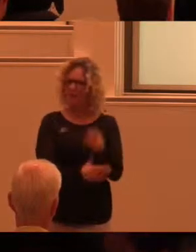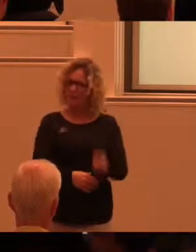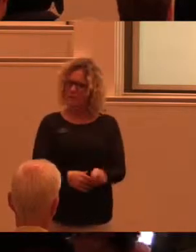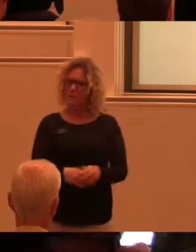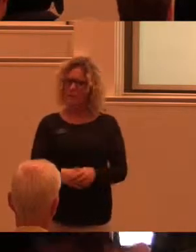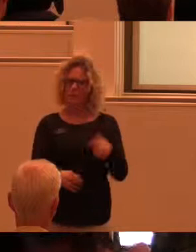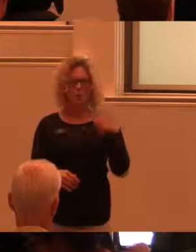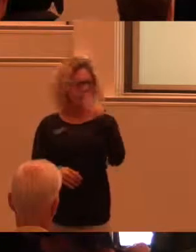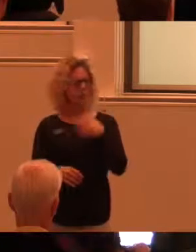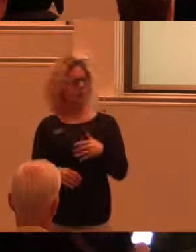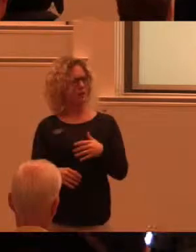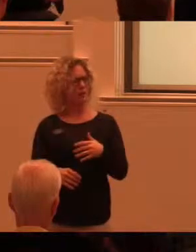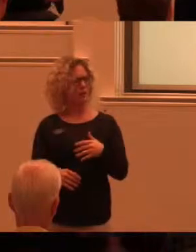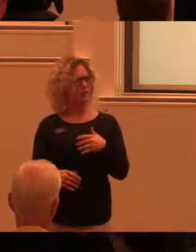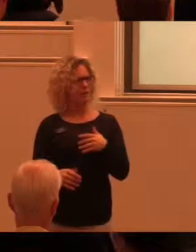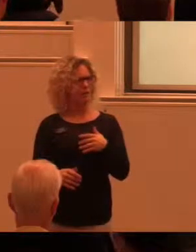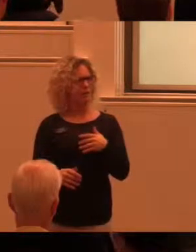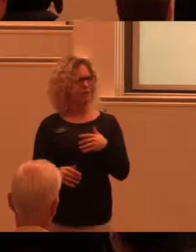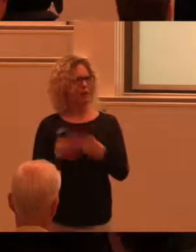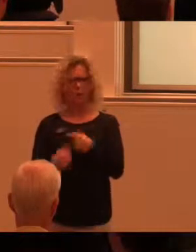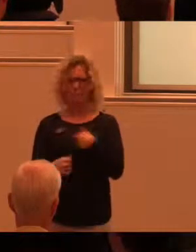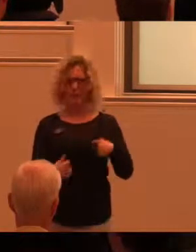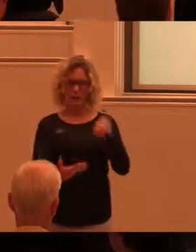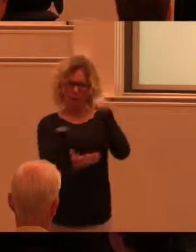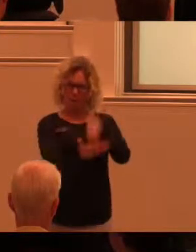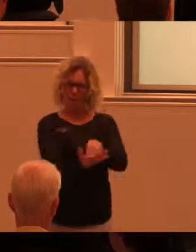funderade jag, är det verkligen? Kanske är det så att vi funktionsnedsätter folk?